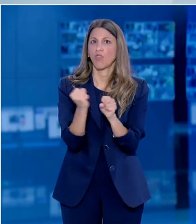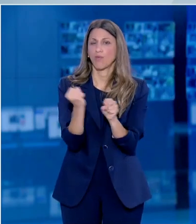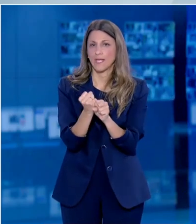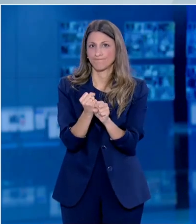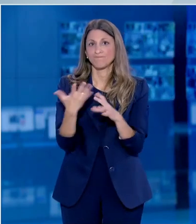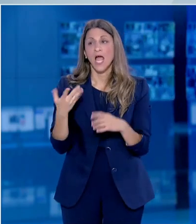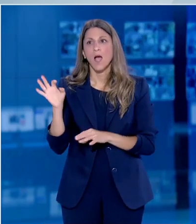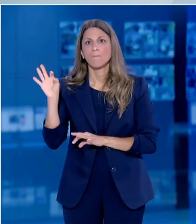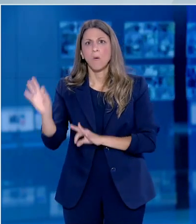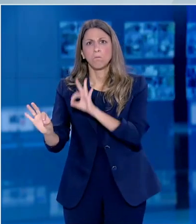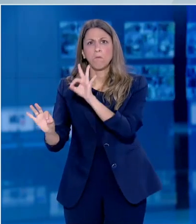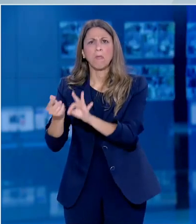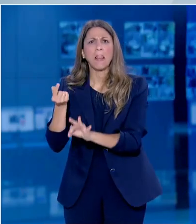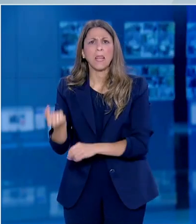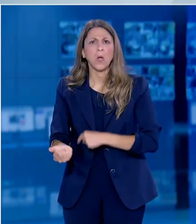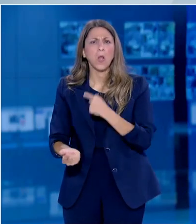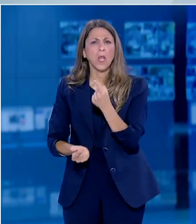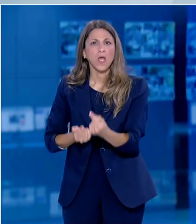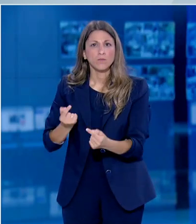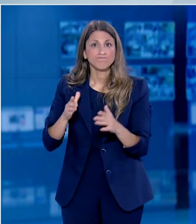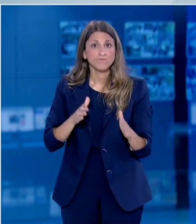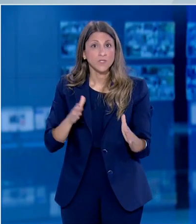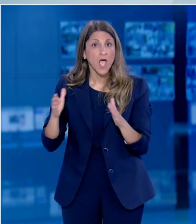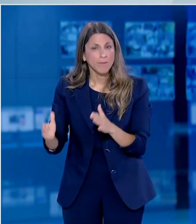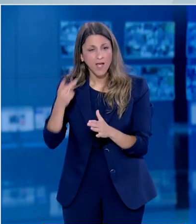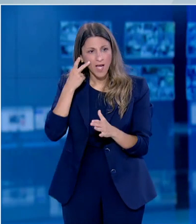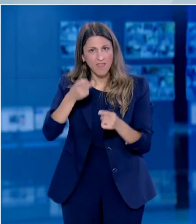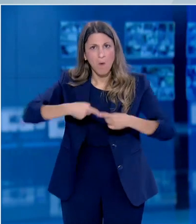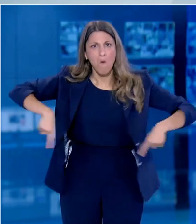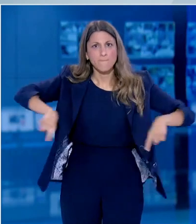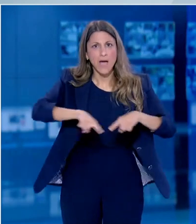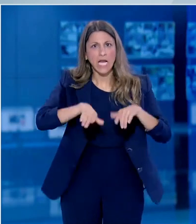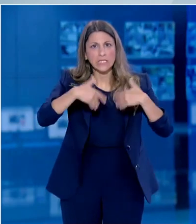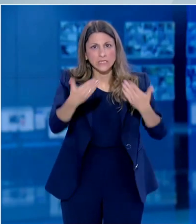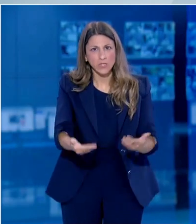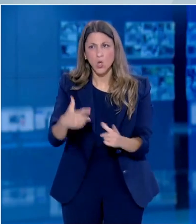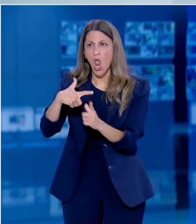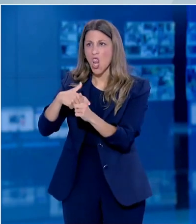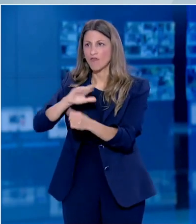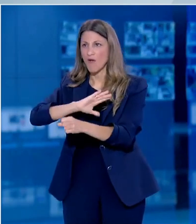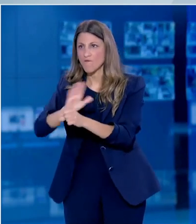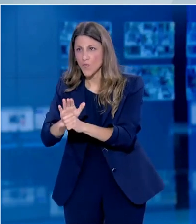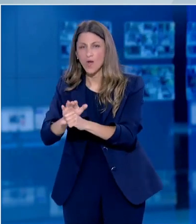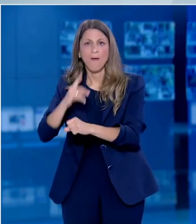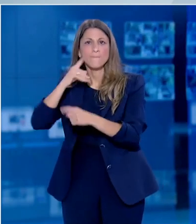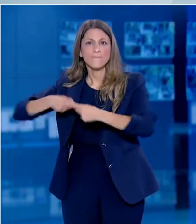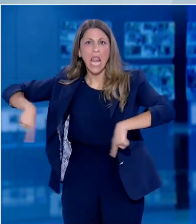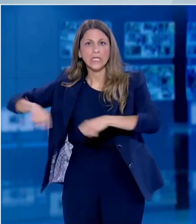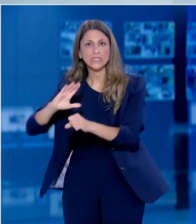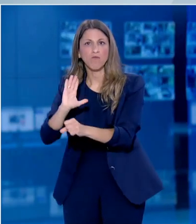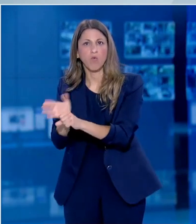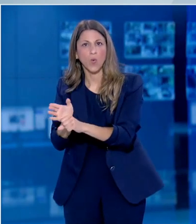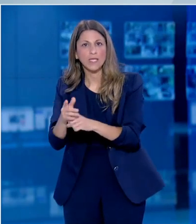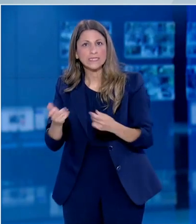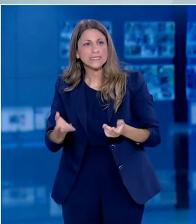παραμένει ευτυχώς χαμηλός την ώρα που είδαμε εικόνες με γεμάτες παραλίες γεμάτα λεωφορεία και γεμάτες πλατείες. Ποια είναι τα πρώτα